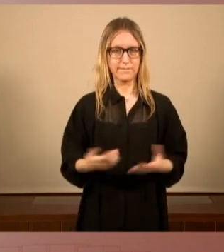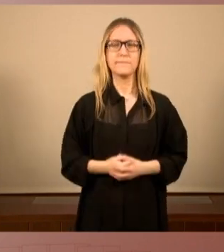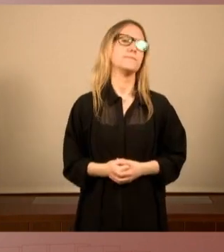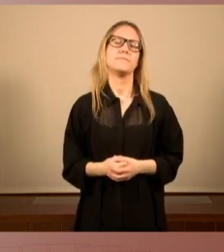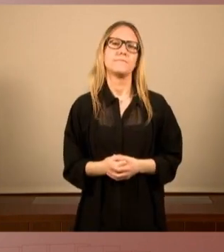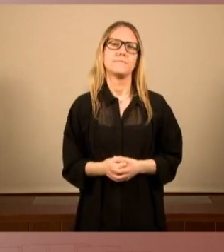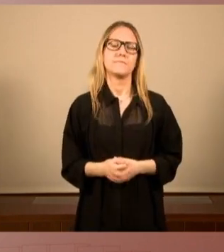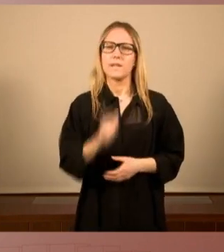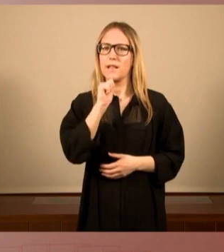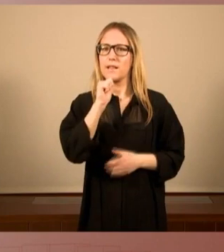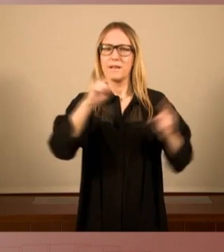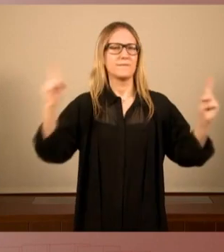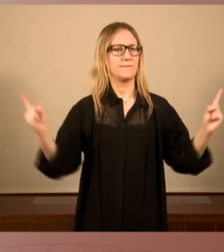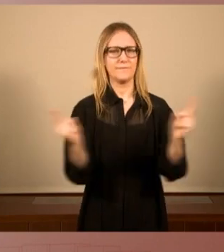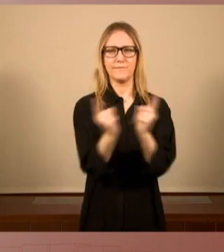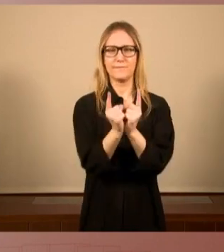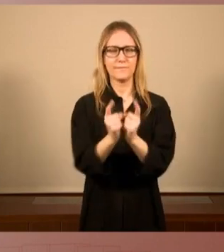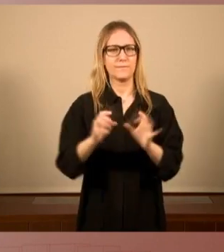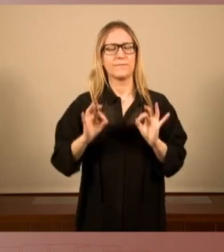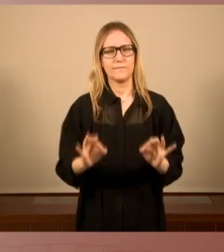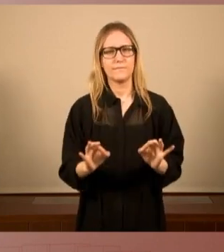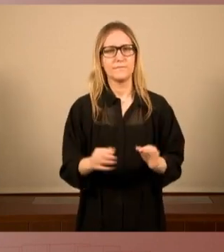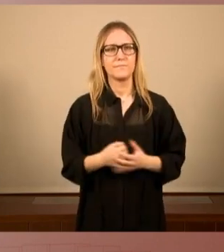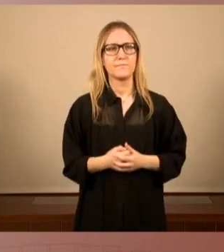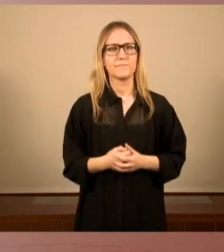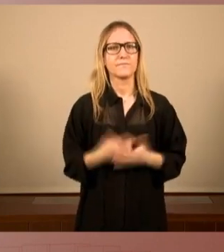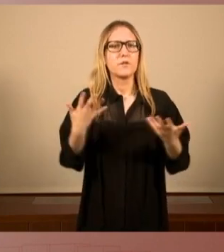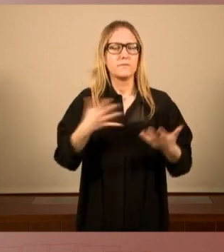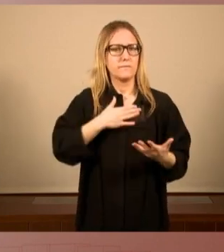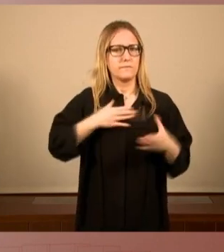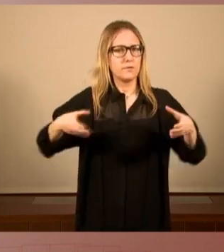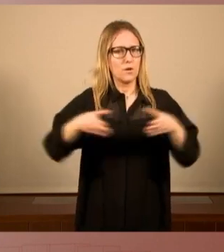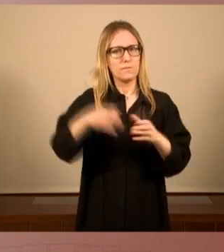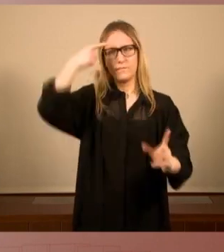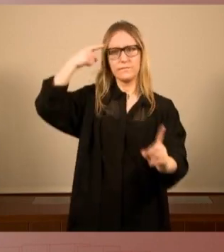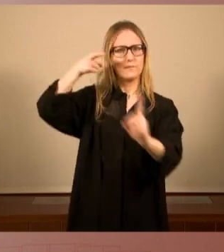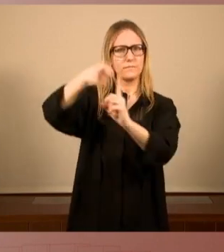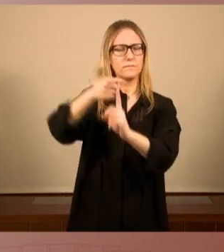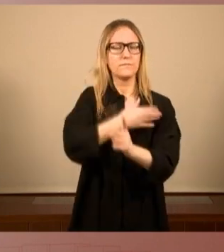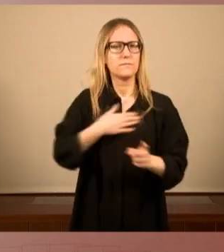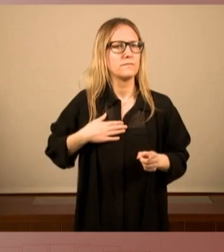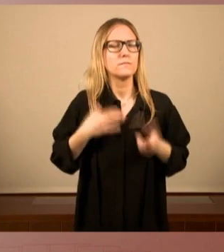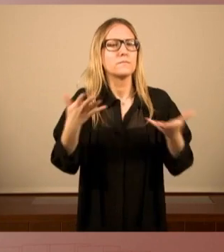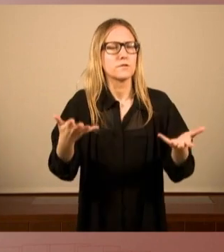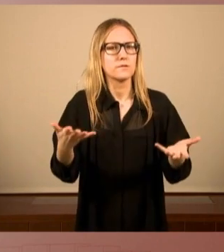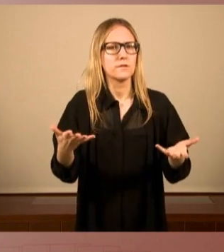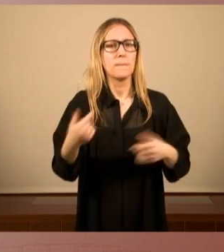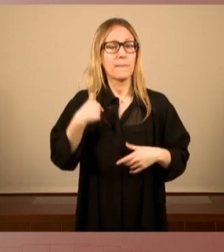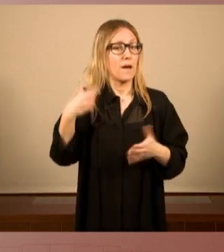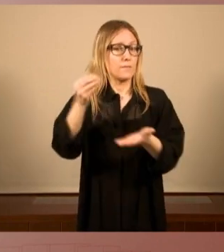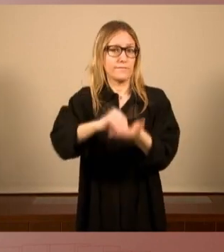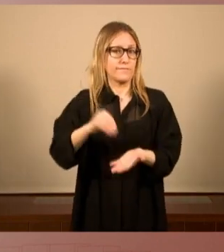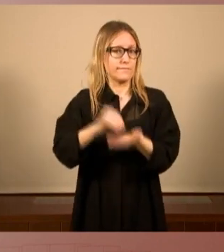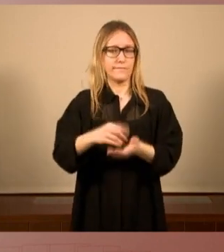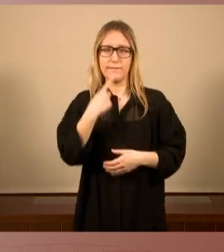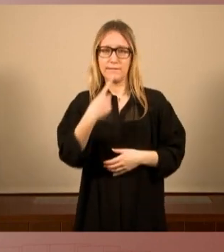ja molt breument per acabar on volem arribar doncs ho hem explicat moltes vegades que entenem que els drets